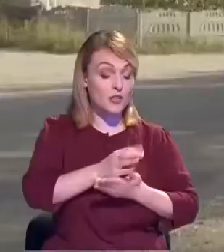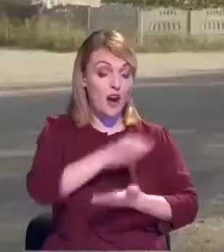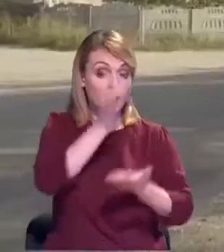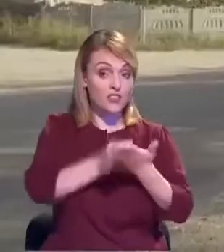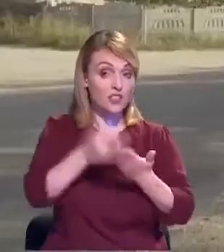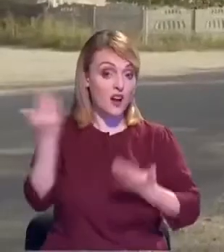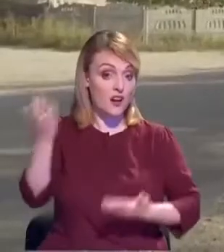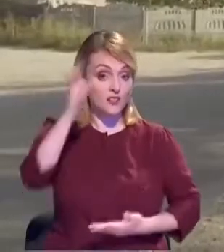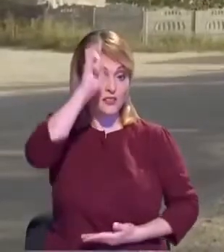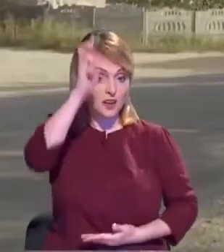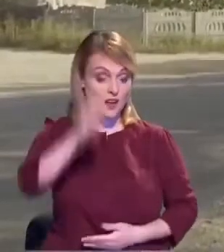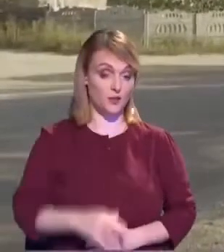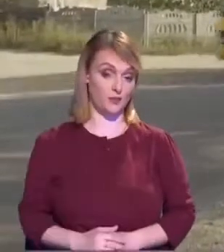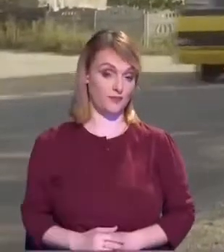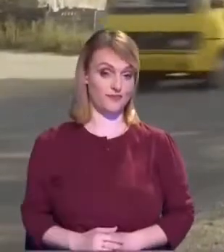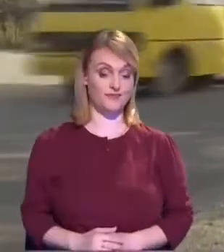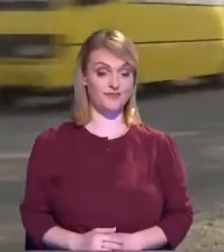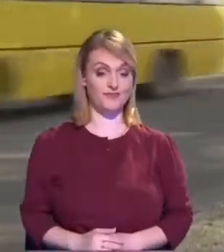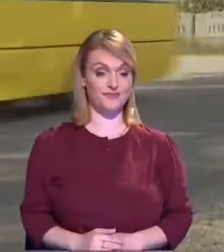municipală.